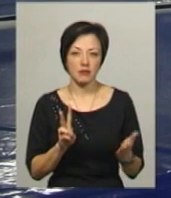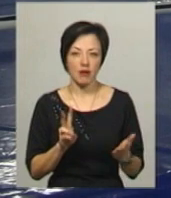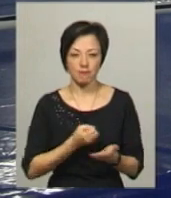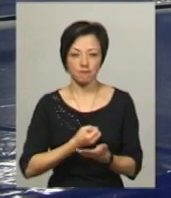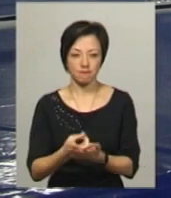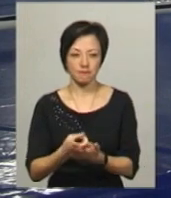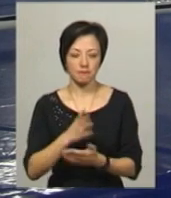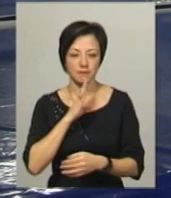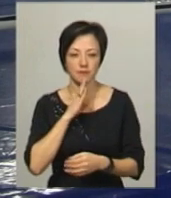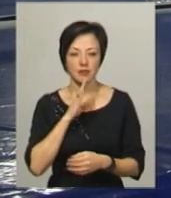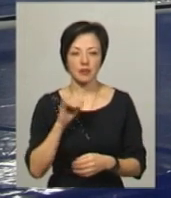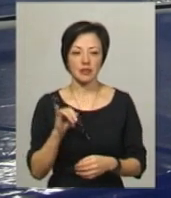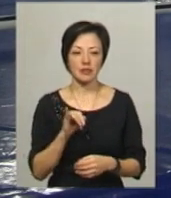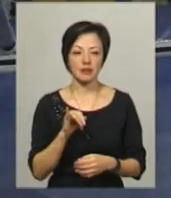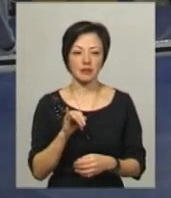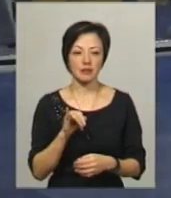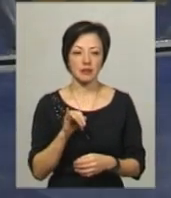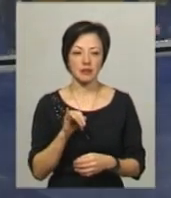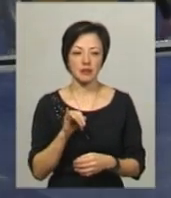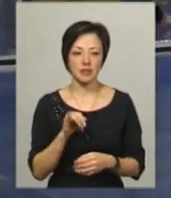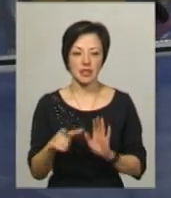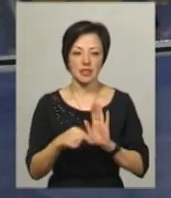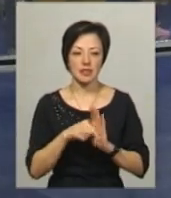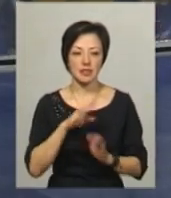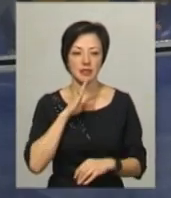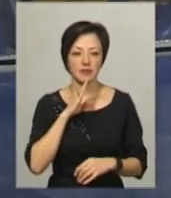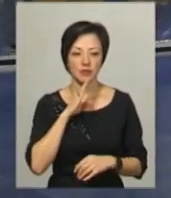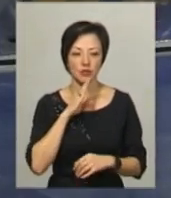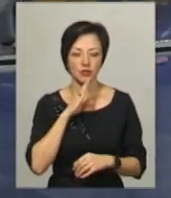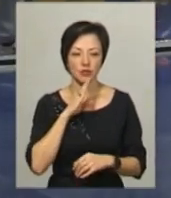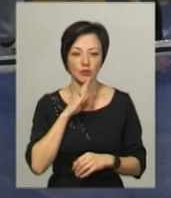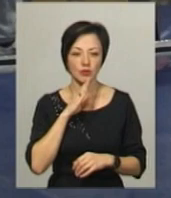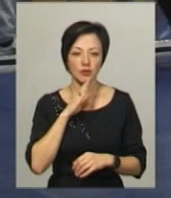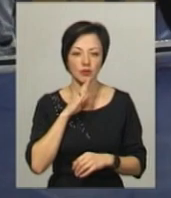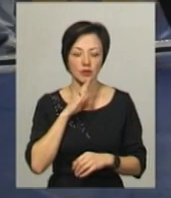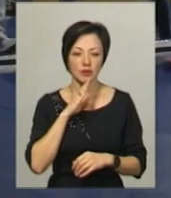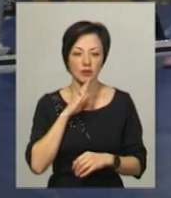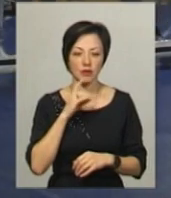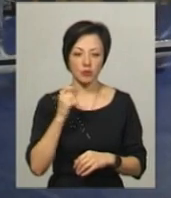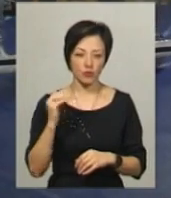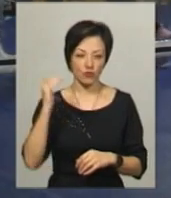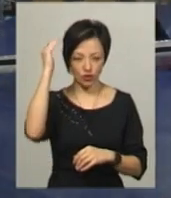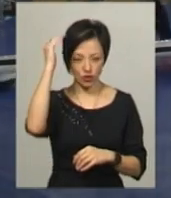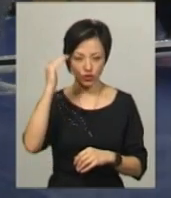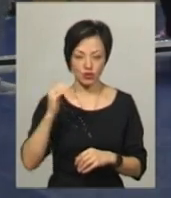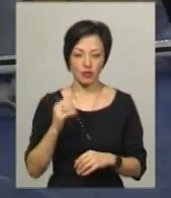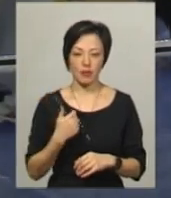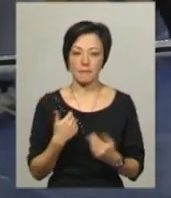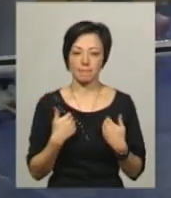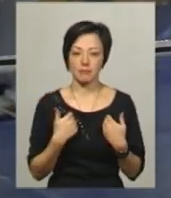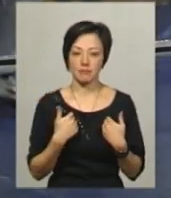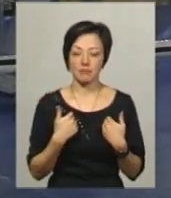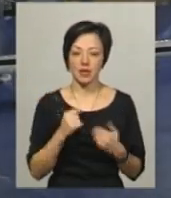І з дівчинкою вона на голову вище мене і